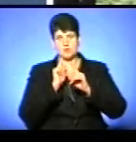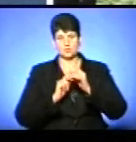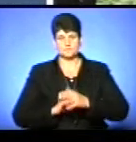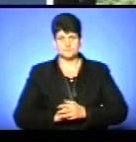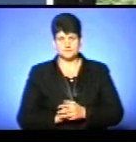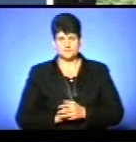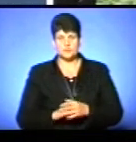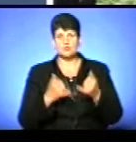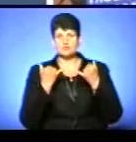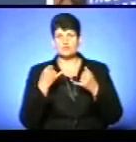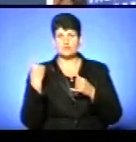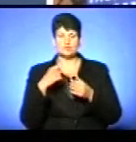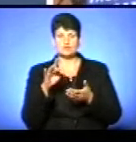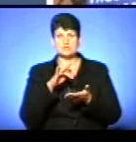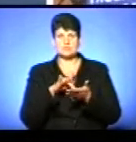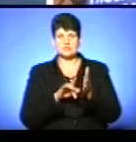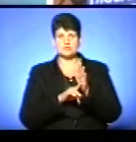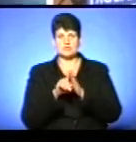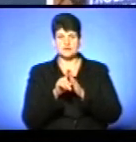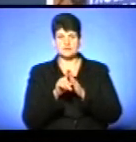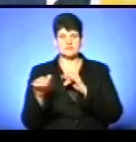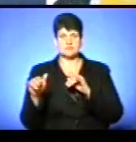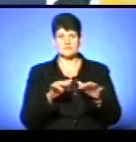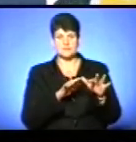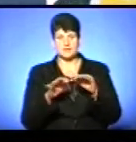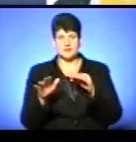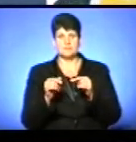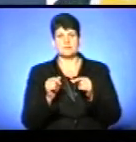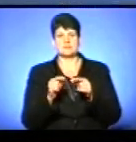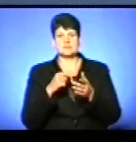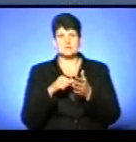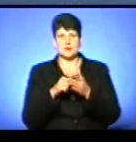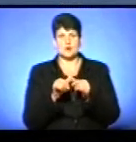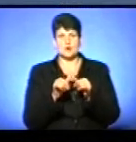Сьогодні в обласному центрі стартував квест цілі сталого розвитку ООН.